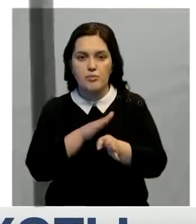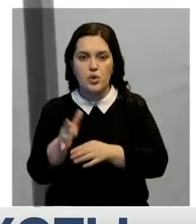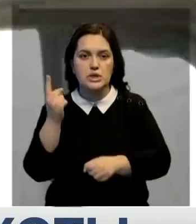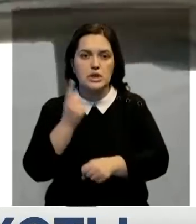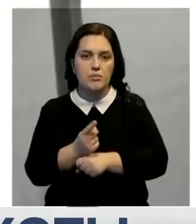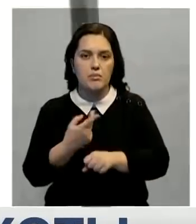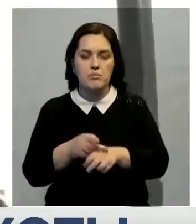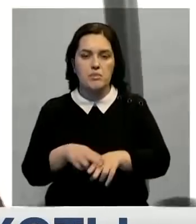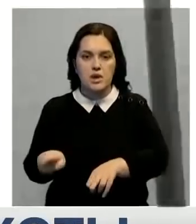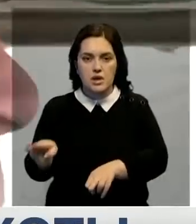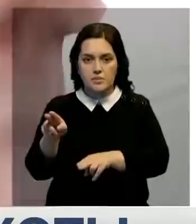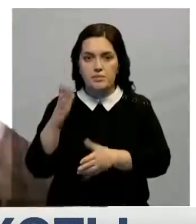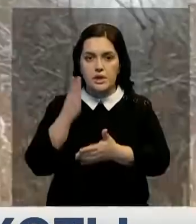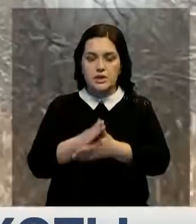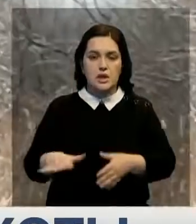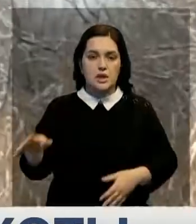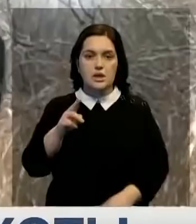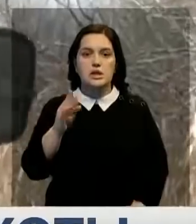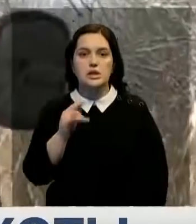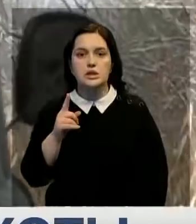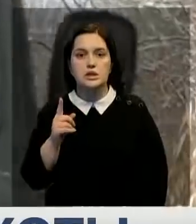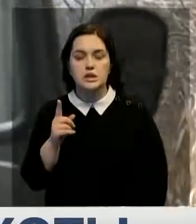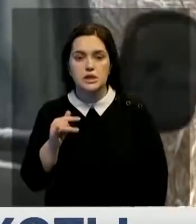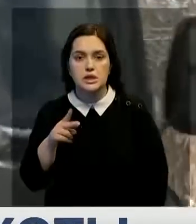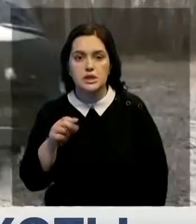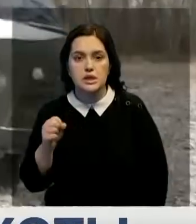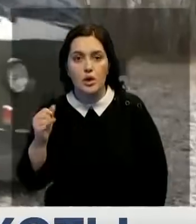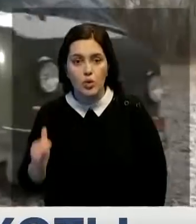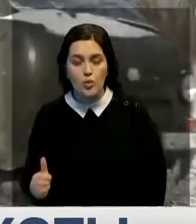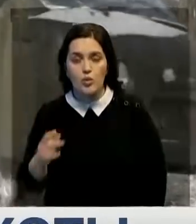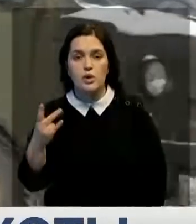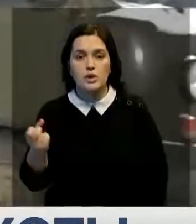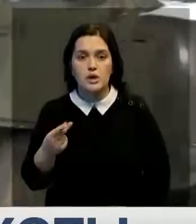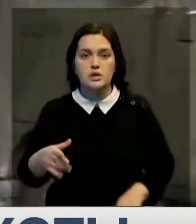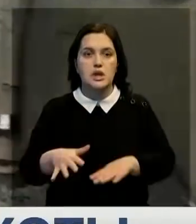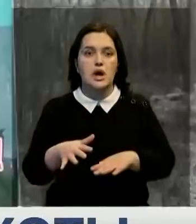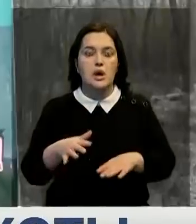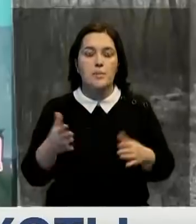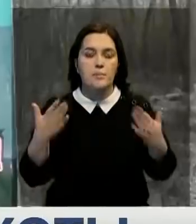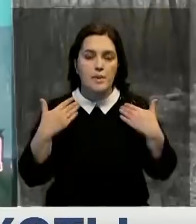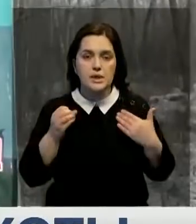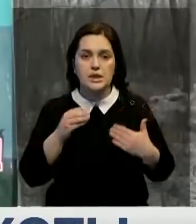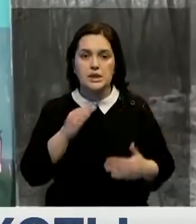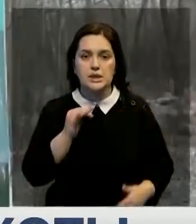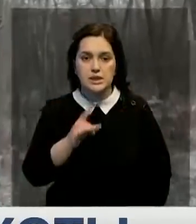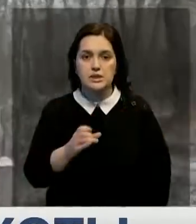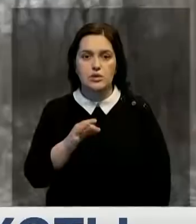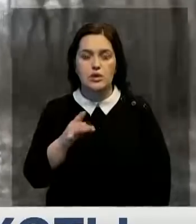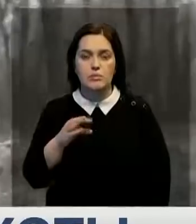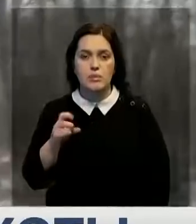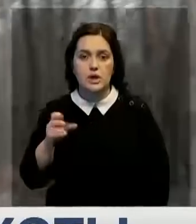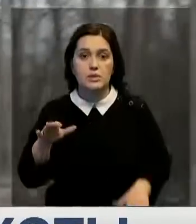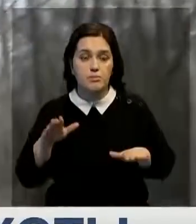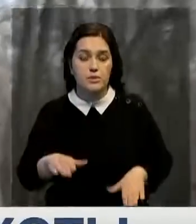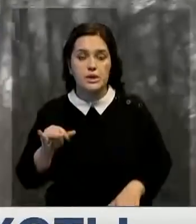на отстрел дичи также действует на территориях Козелтавского заказника, Байнульского национального парка, природного резервата Ирты Сорманы и на пойме иртыша.